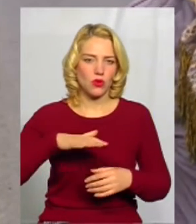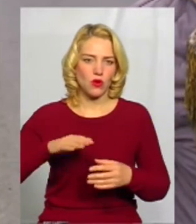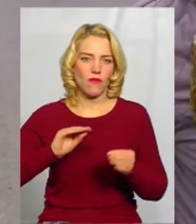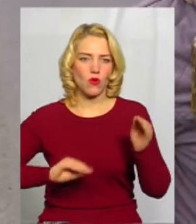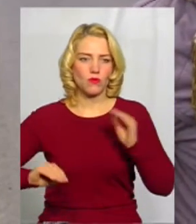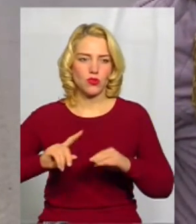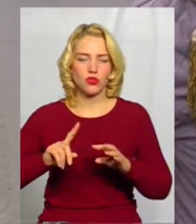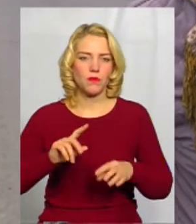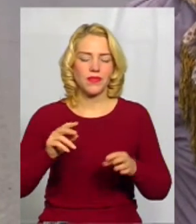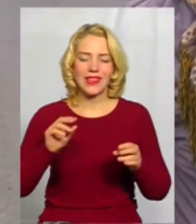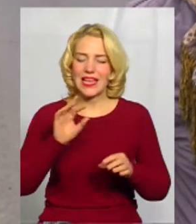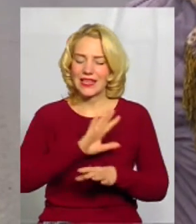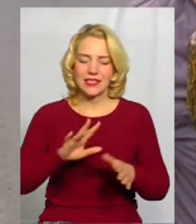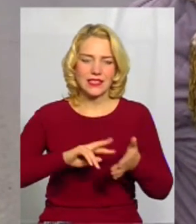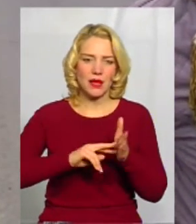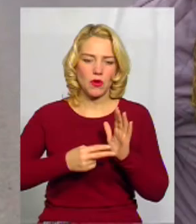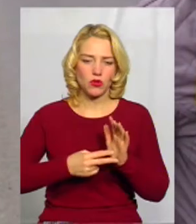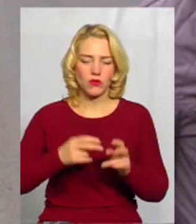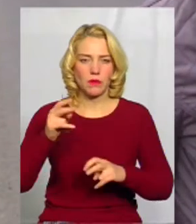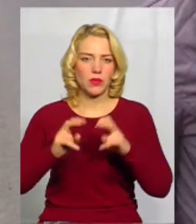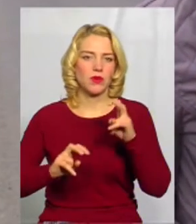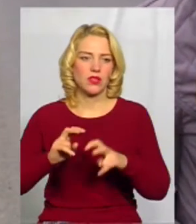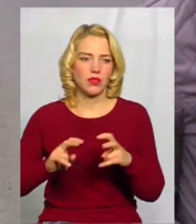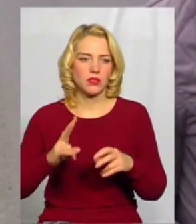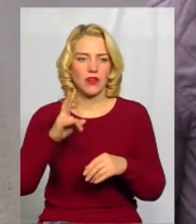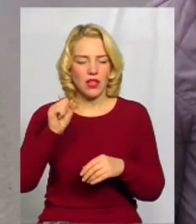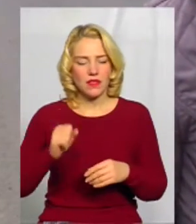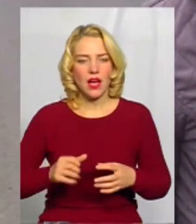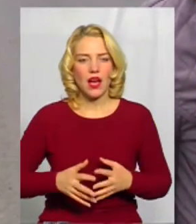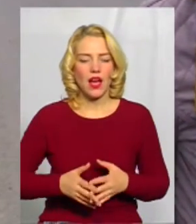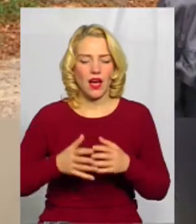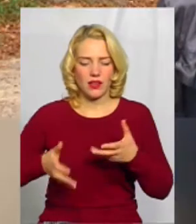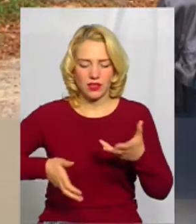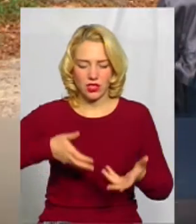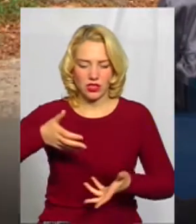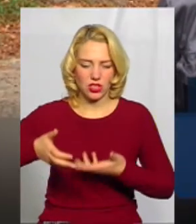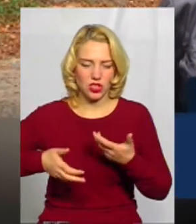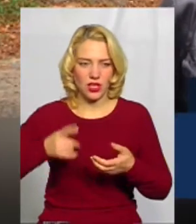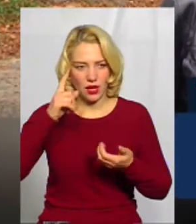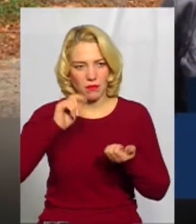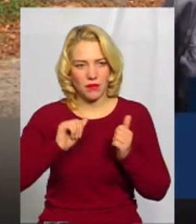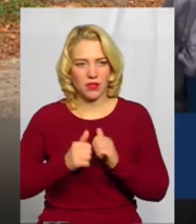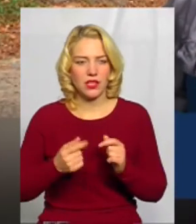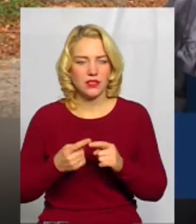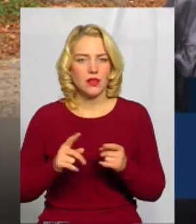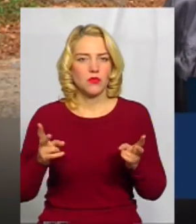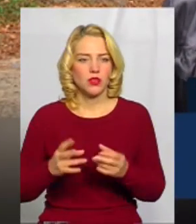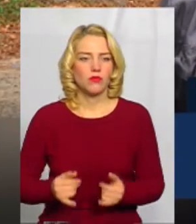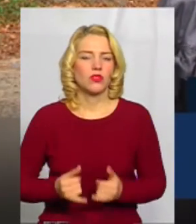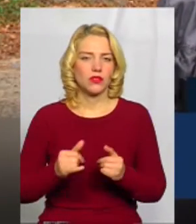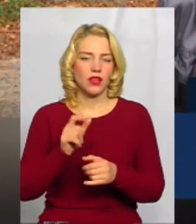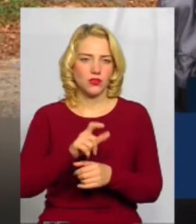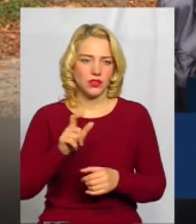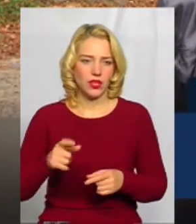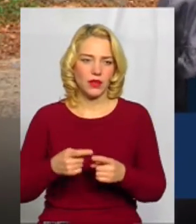промислові підприємства чи громадські будівлі, наприклад, на археологічних пам'ятках, зокрема на курганах. Потрібно для людей. Тобто, навіть зробити